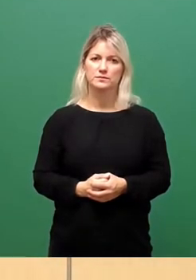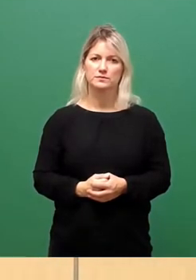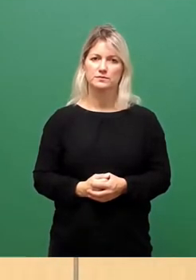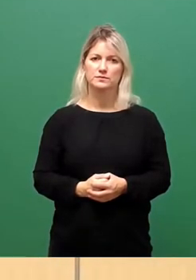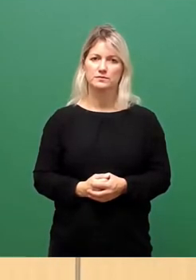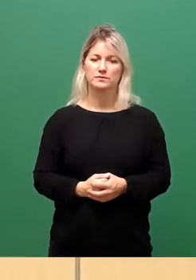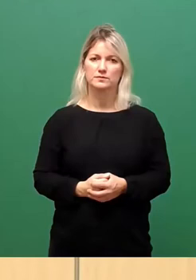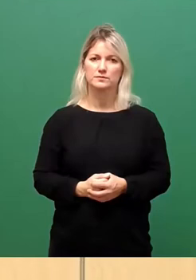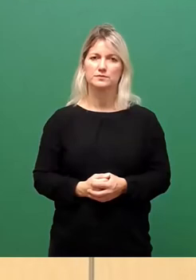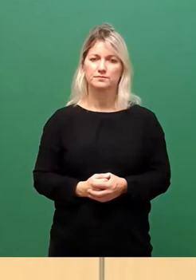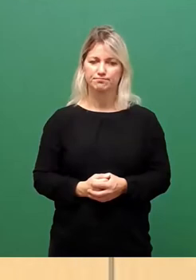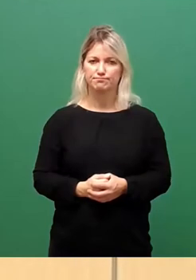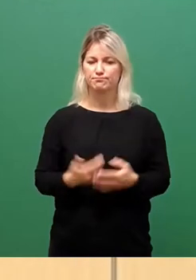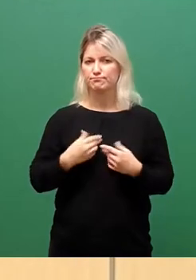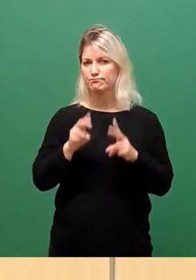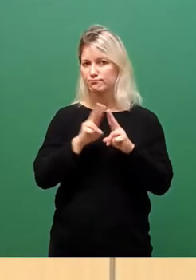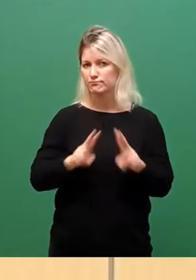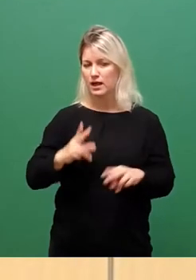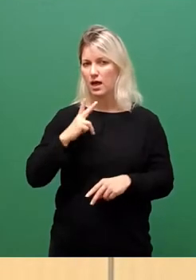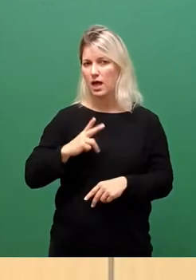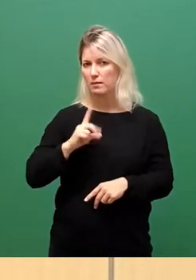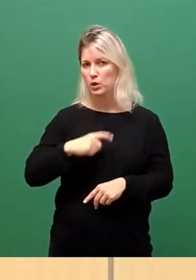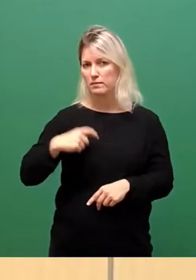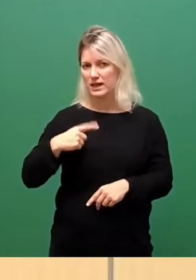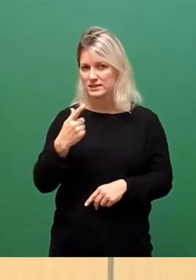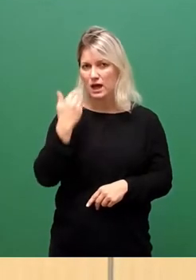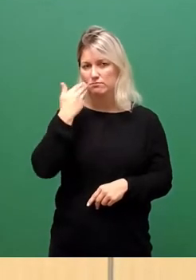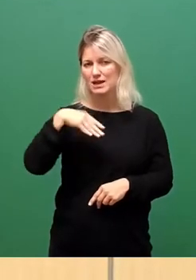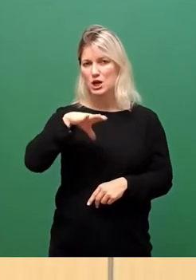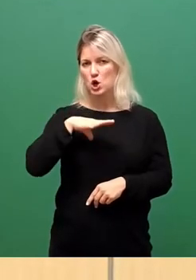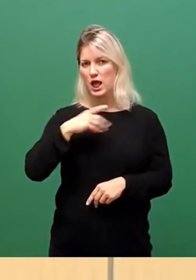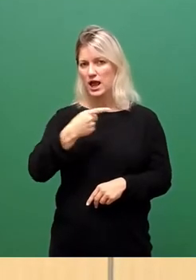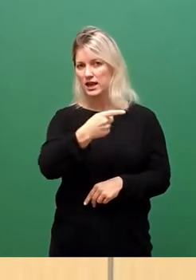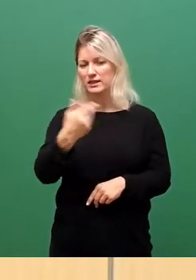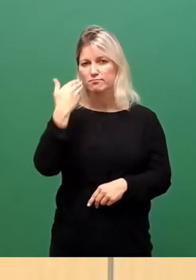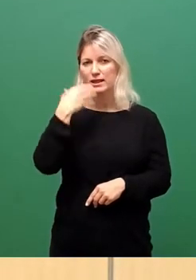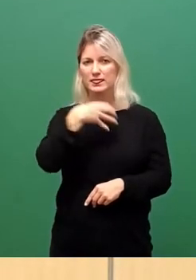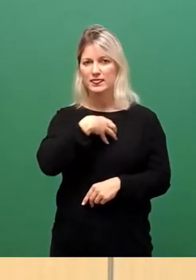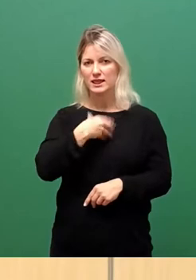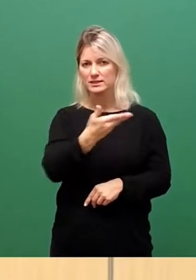Sehr geehrter Herr Bürgermeister, sehr geehrte Kolleginnen und Kollegen, liebe Dresdnerinnen und Dresdner,